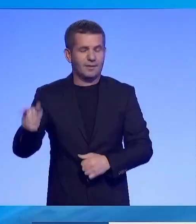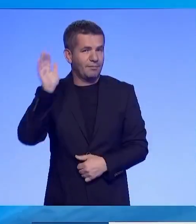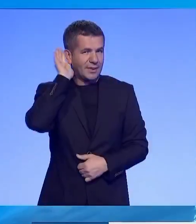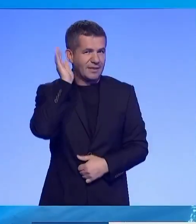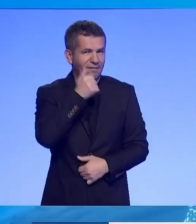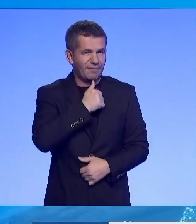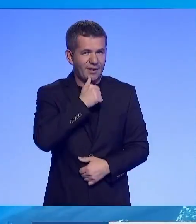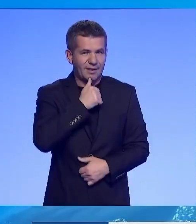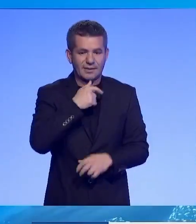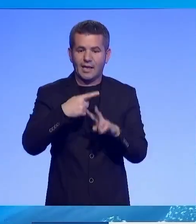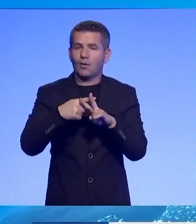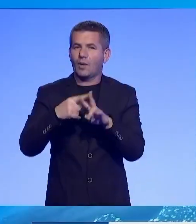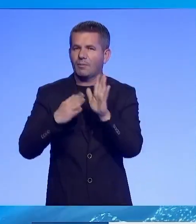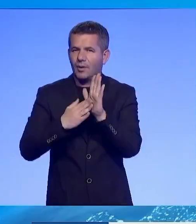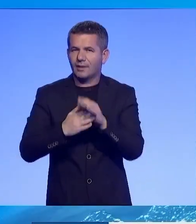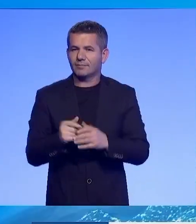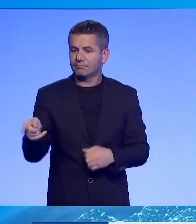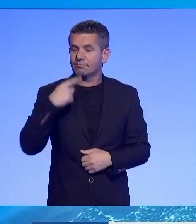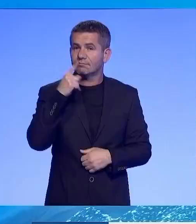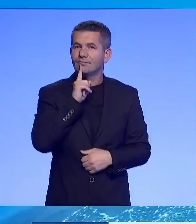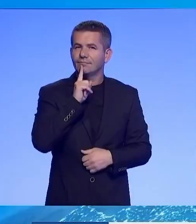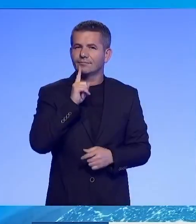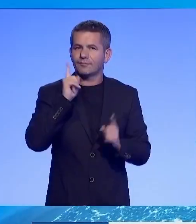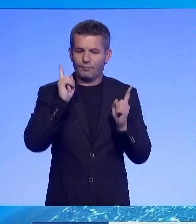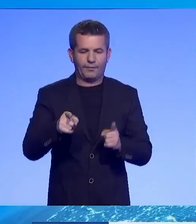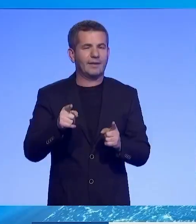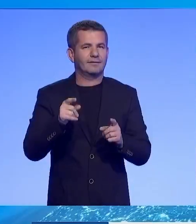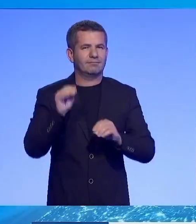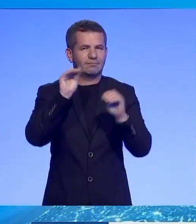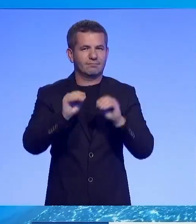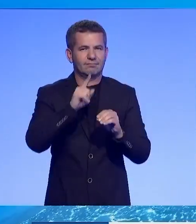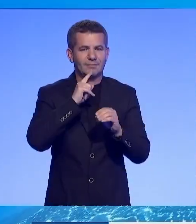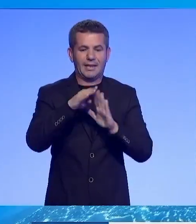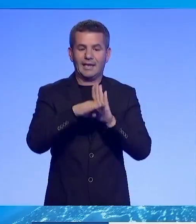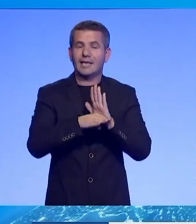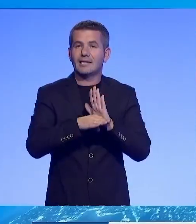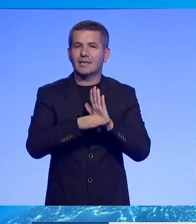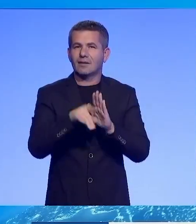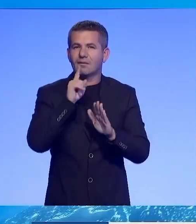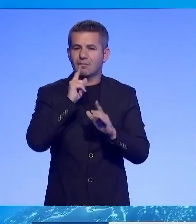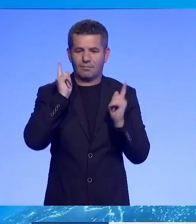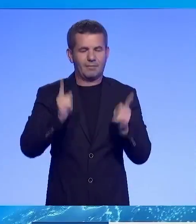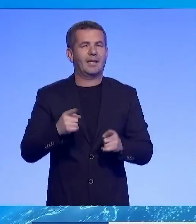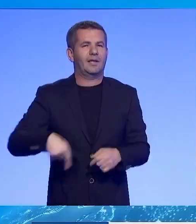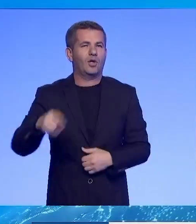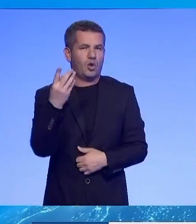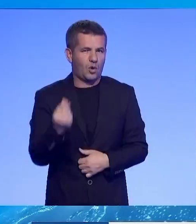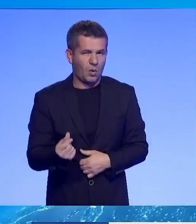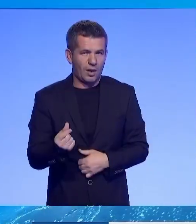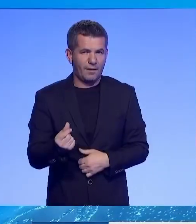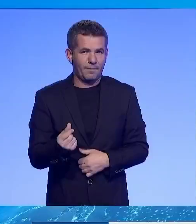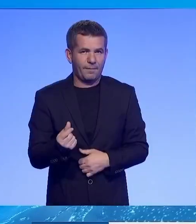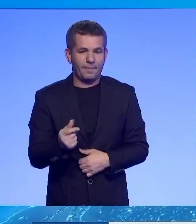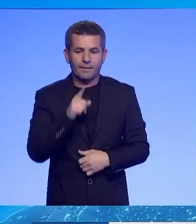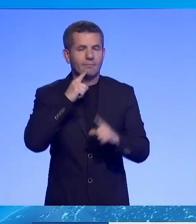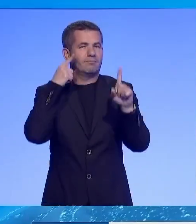e Financave Hekuran Muratin. Si pas ti, duho të finalizohet puna në liqin që regulon pagat publike me